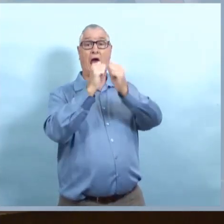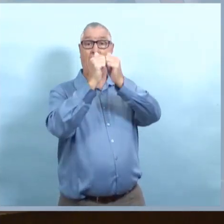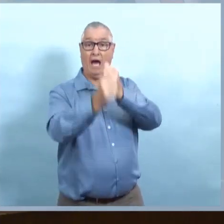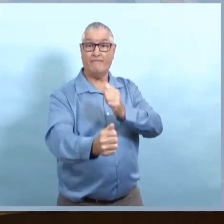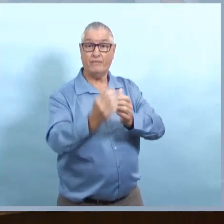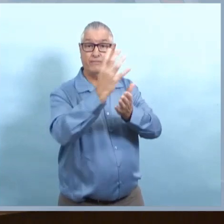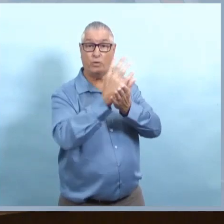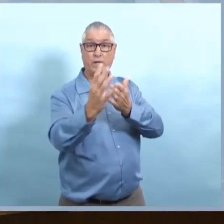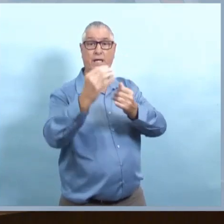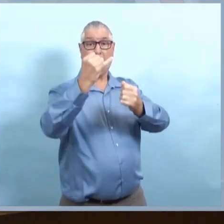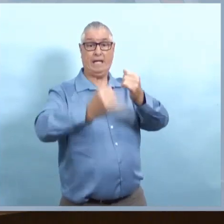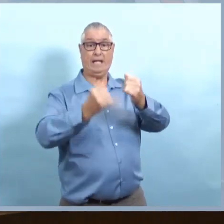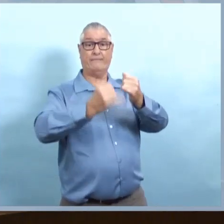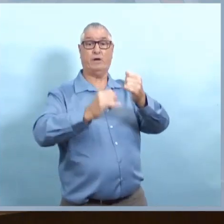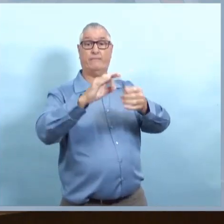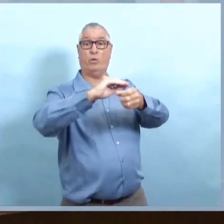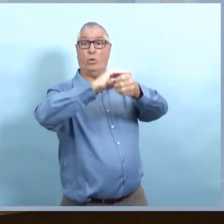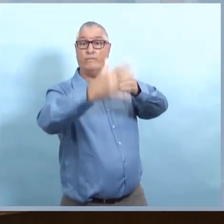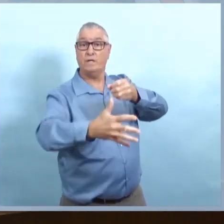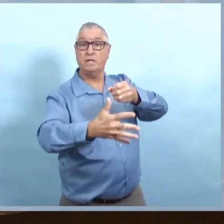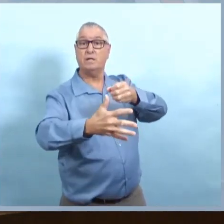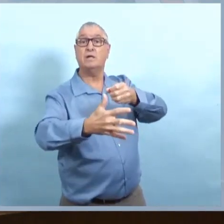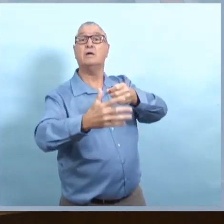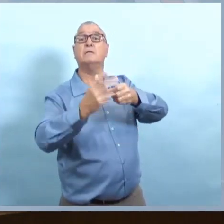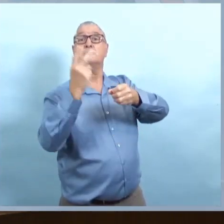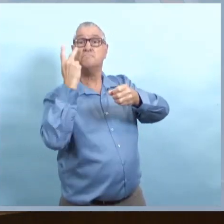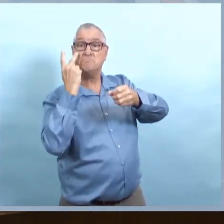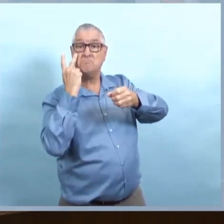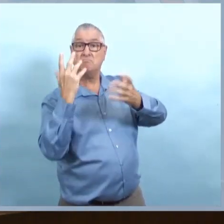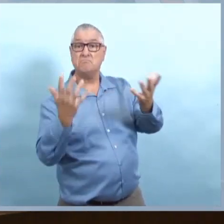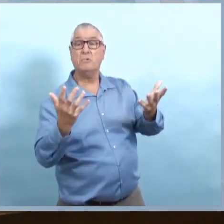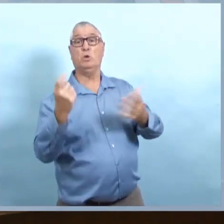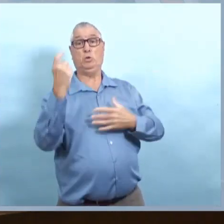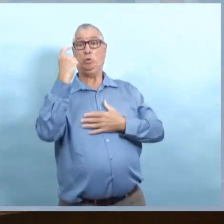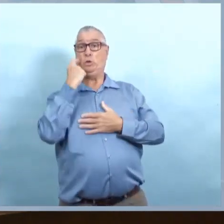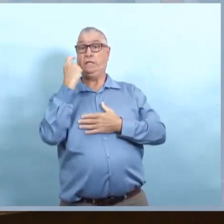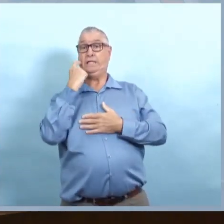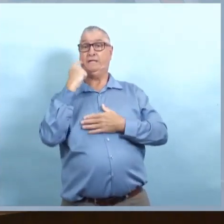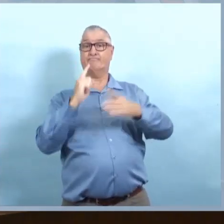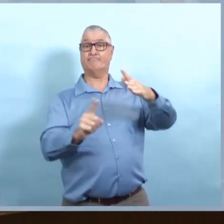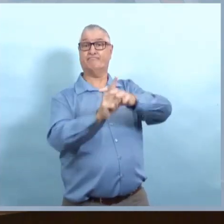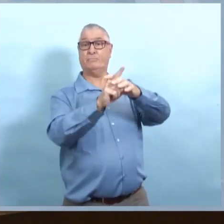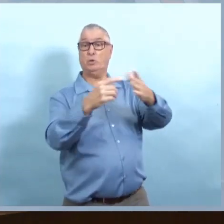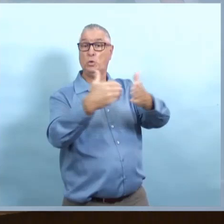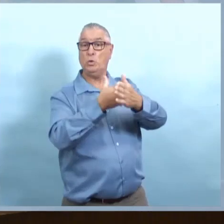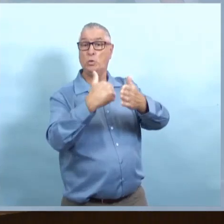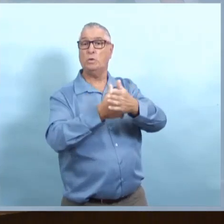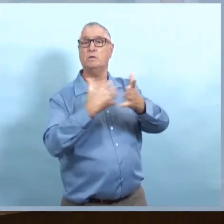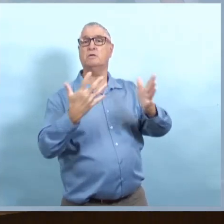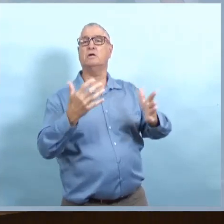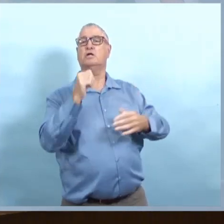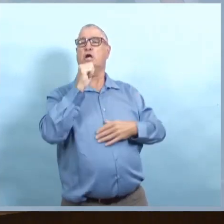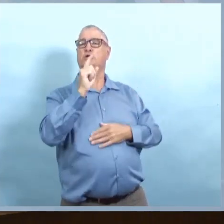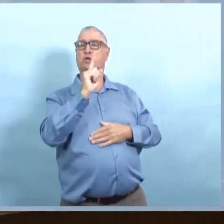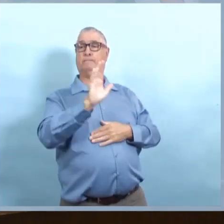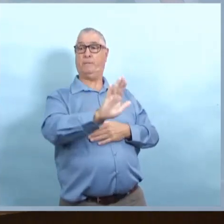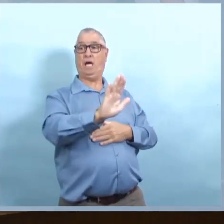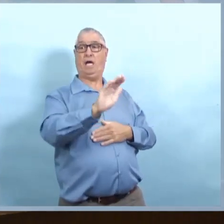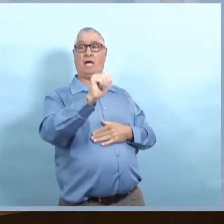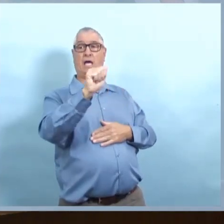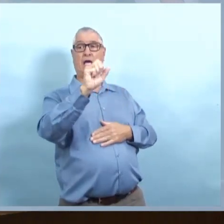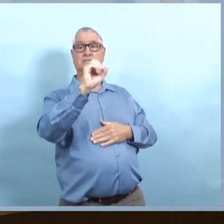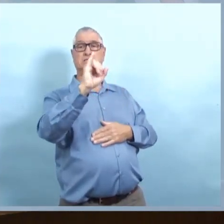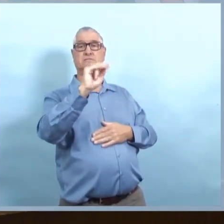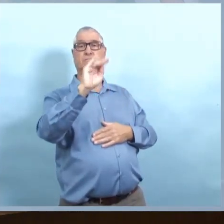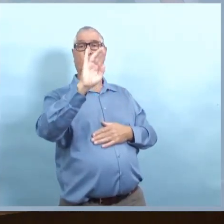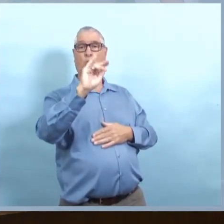Donc, pour les foyers de soins personnels ou les éclosions en établissement, c'est généralement deux périodes d'incubation complète après le dernier